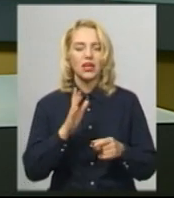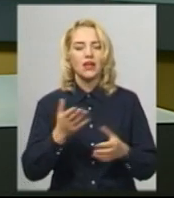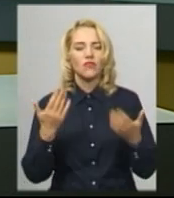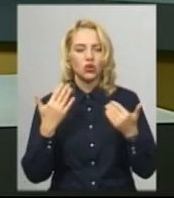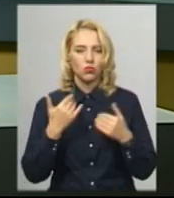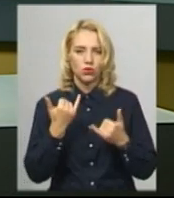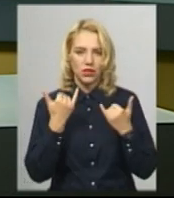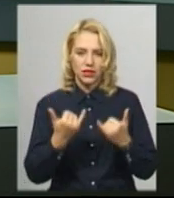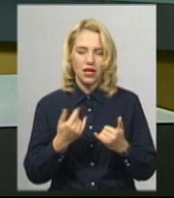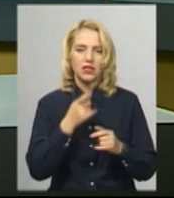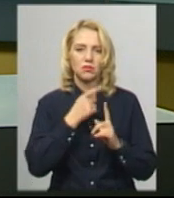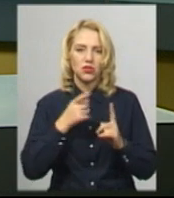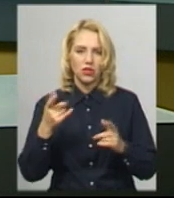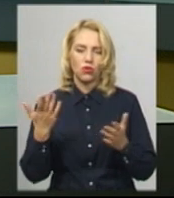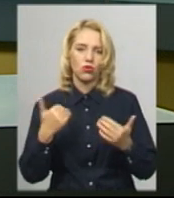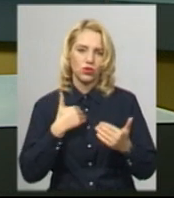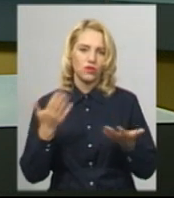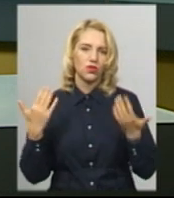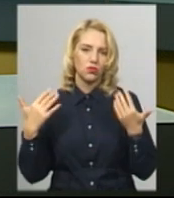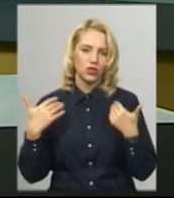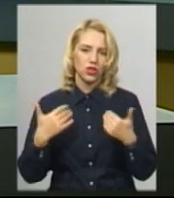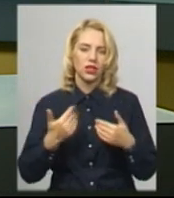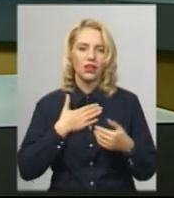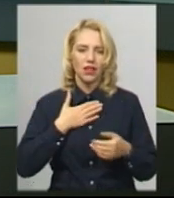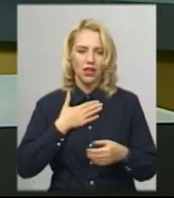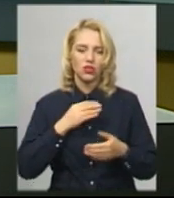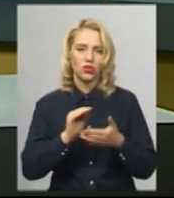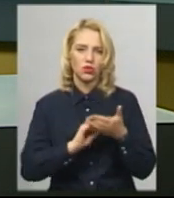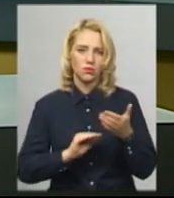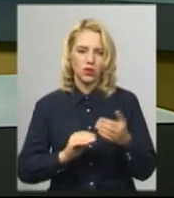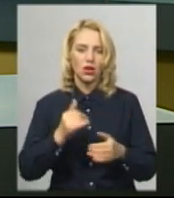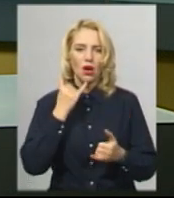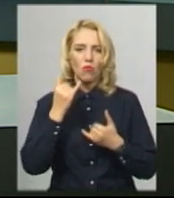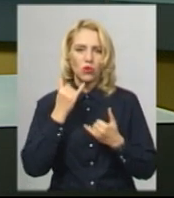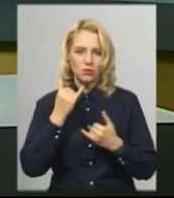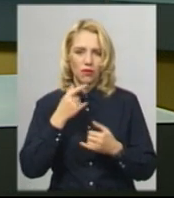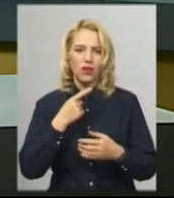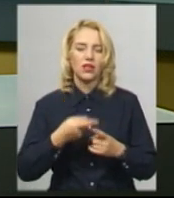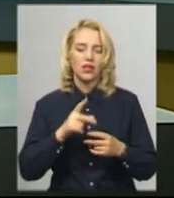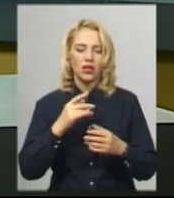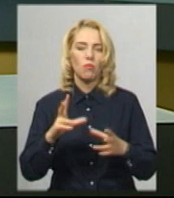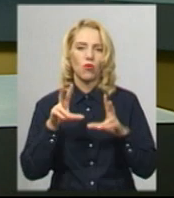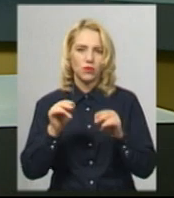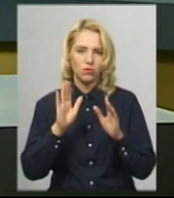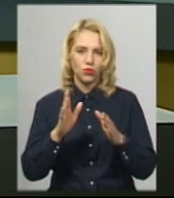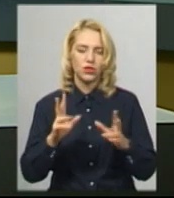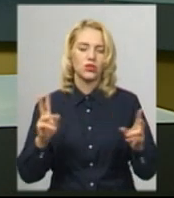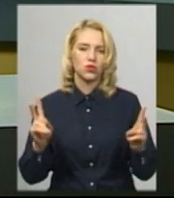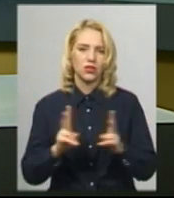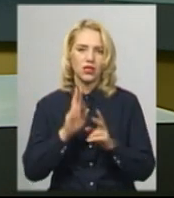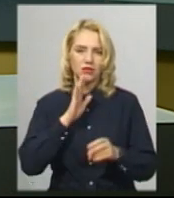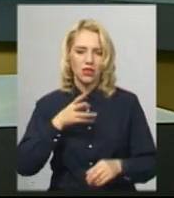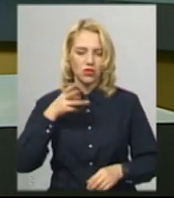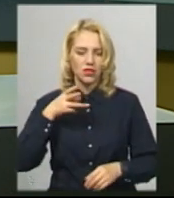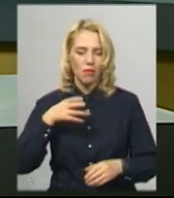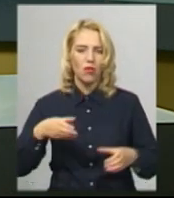відпочити. Наші кореспонденти поспілкувалися із Сергієм Цибізовим. У телефонній розмові хлопець пообіцяв – зустрінеться із нашою знімальною групою